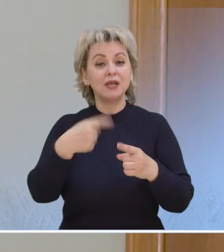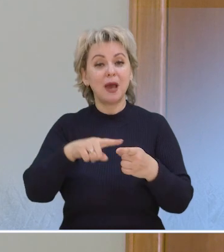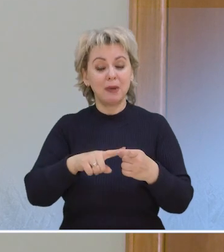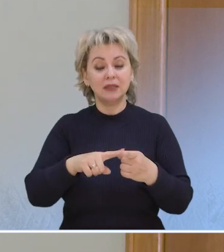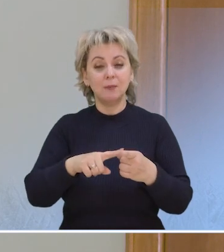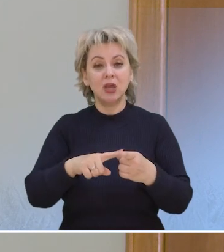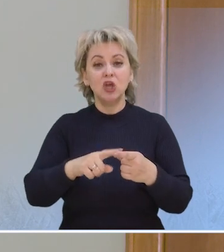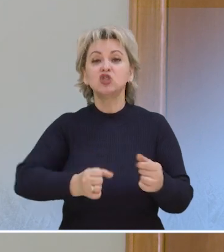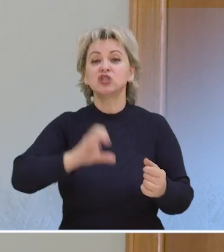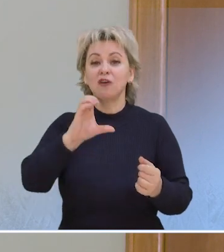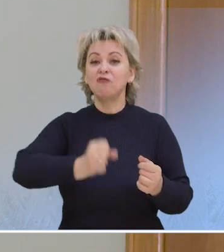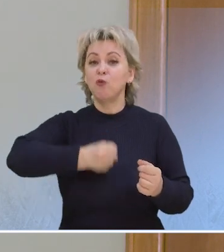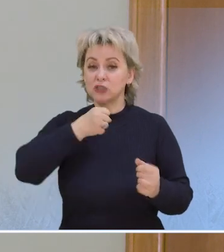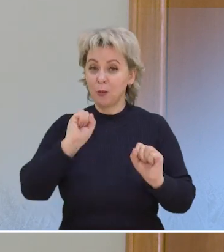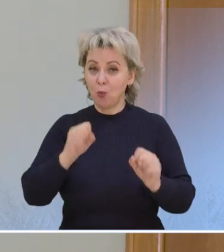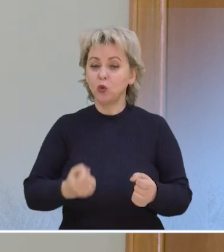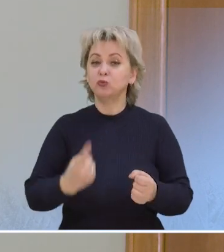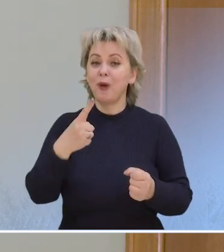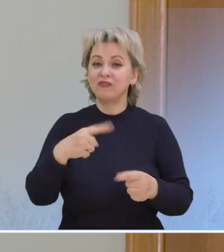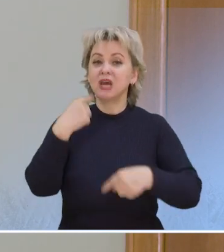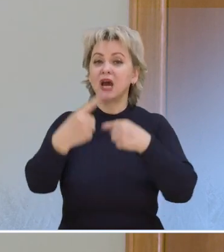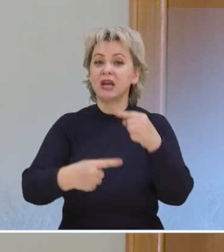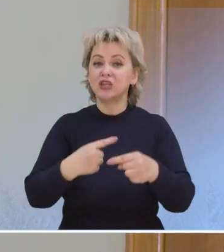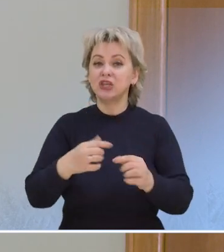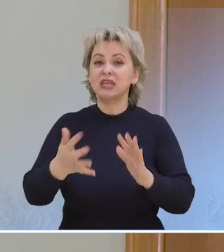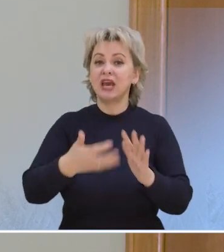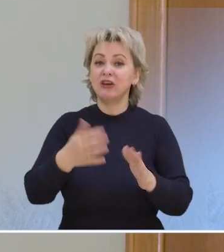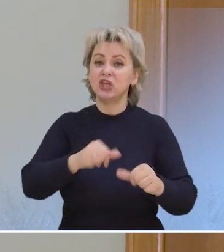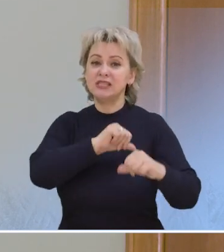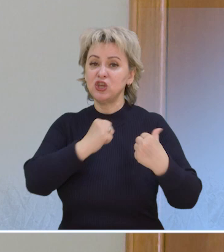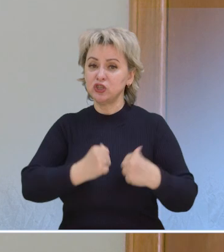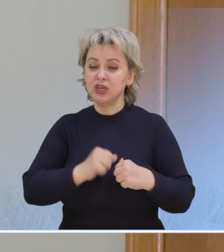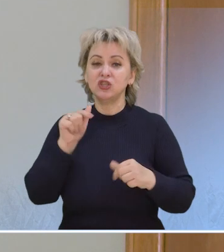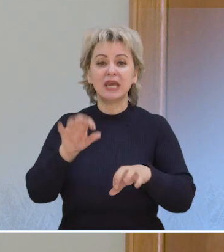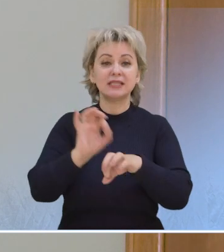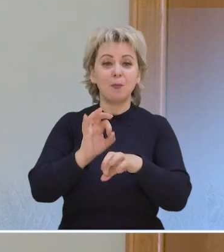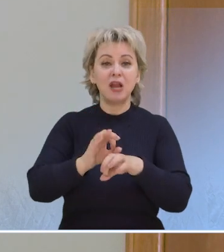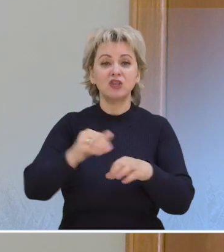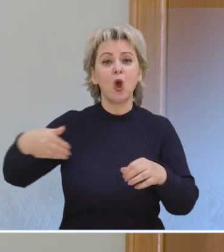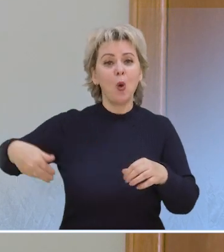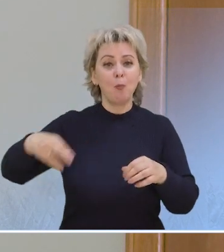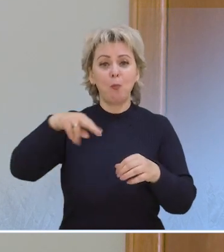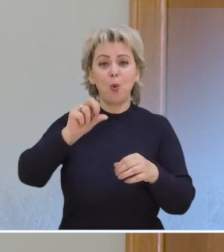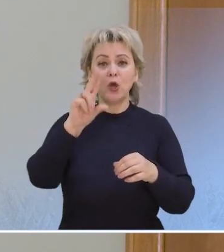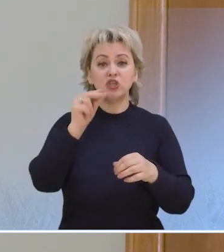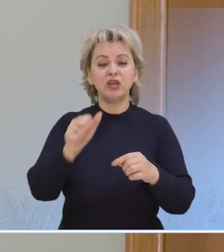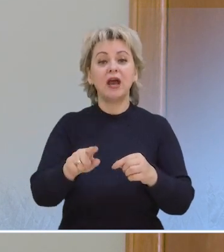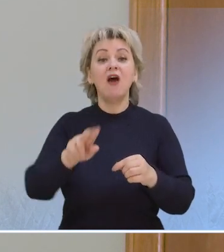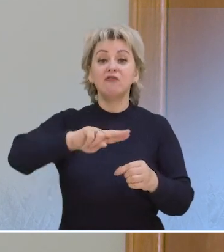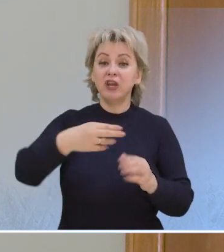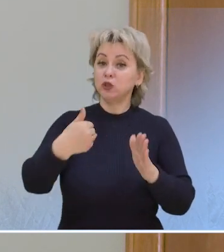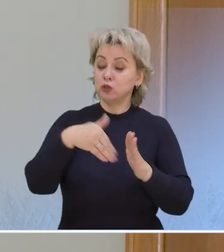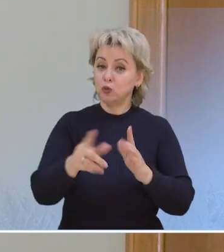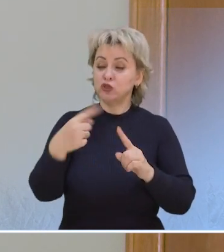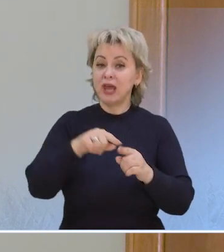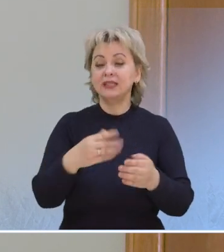об этом, потому что с возрастом могут появиться признаки и хронической сердечной недостаточности, и те же заболевания почек. То оптимальный вариант